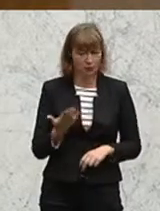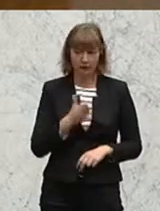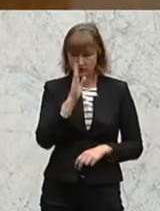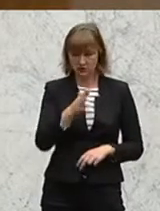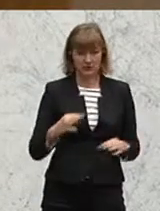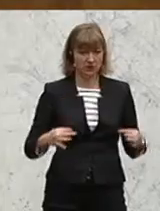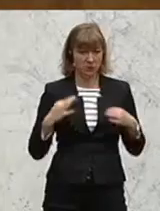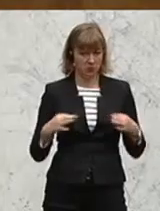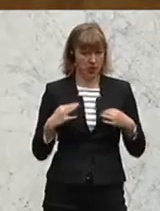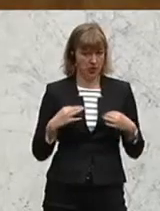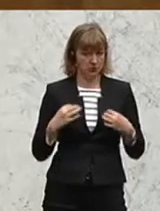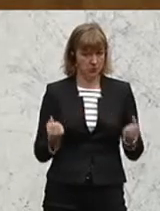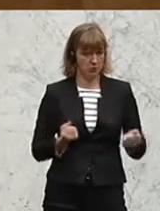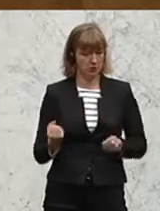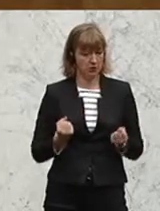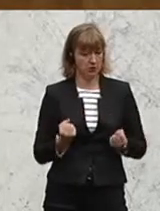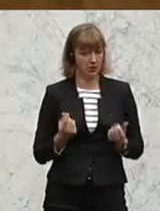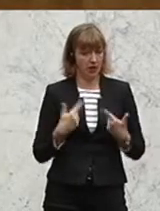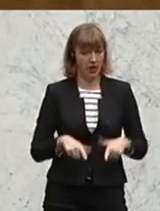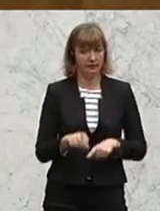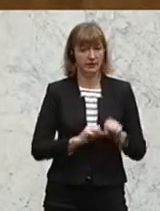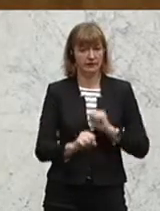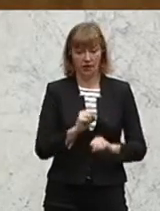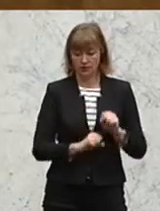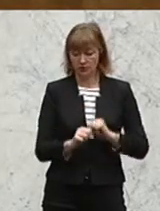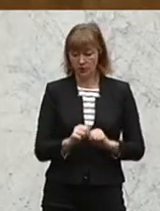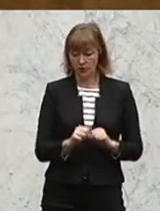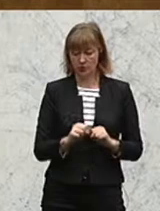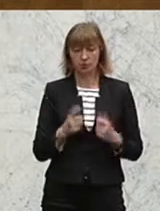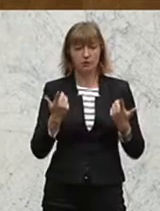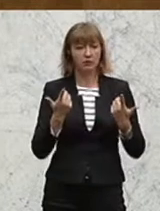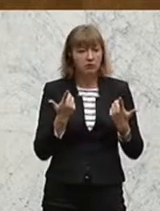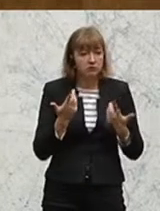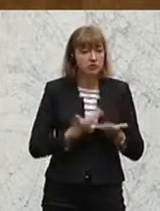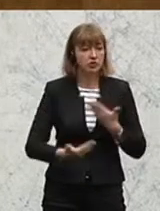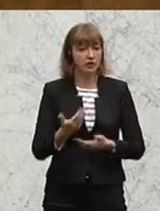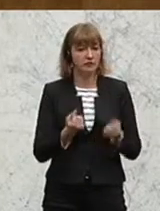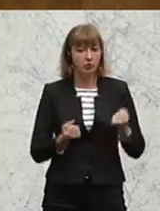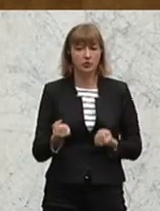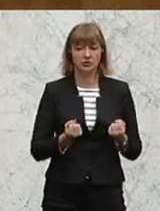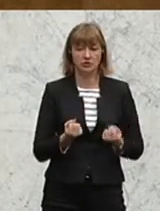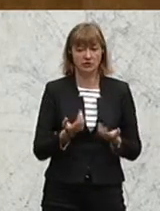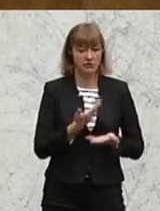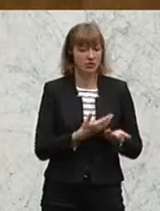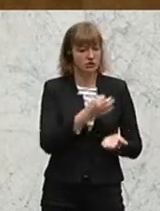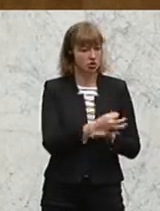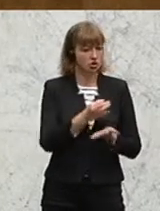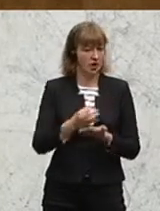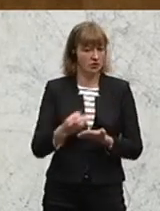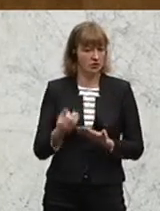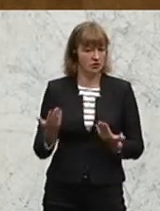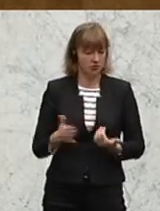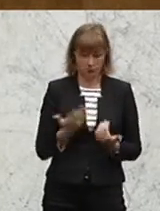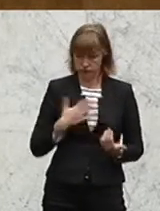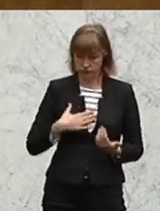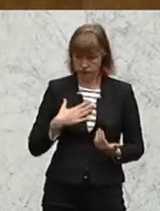Gesundheitspolitik, in Richtung Landesverteidigung, in Richtung Wirtschaftspolitik, Wirtschaftsstandort, ich denke da gerade an die